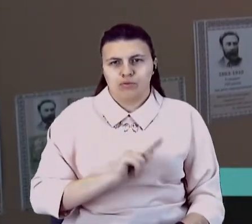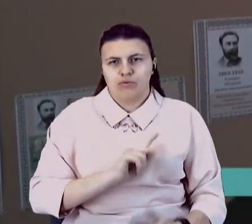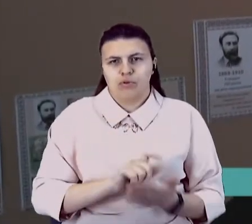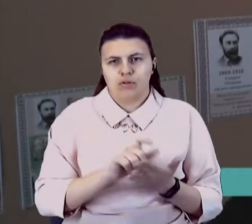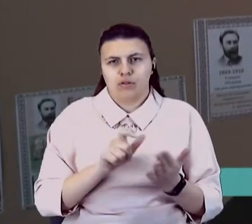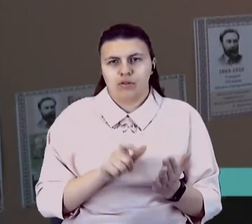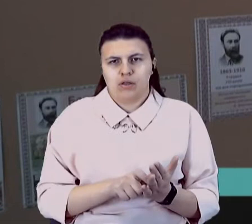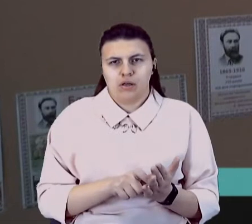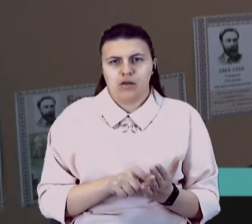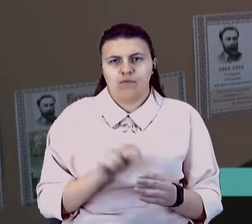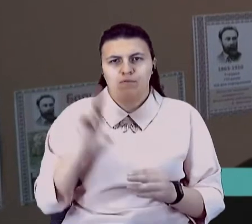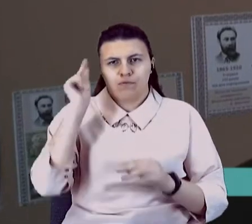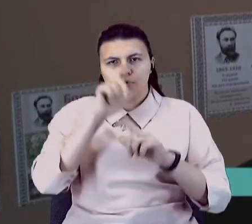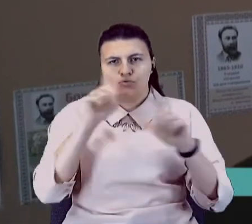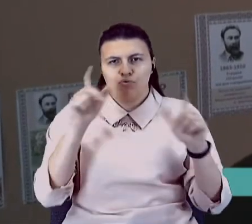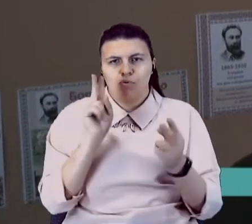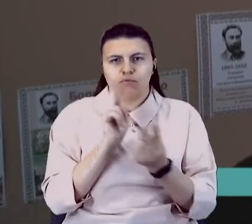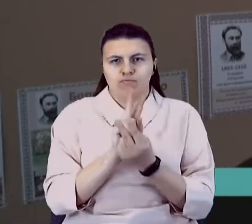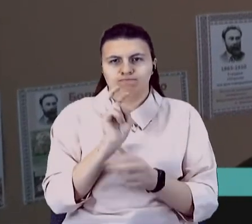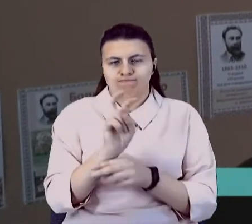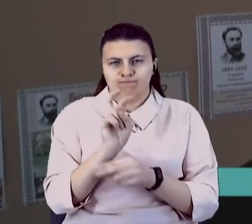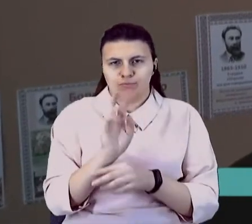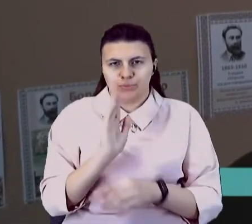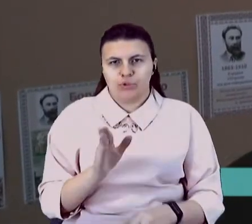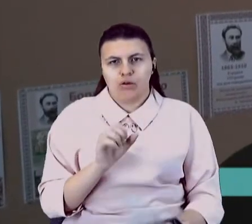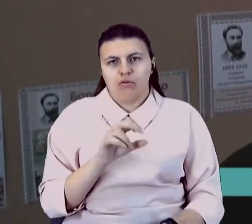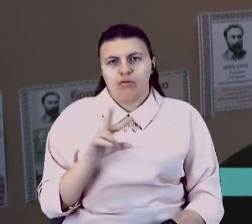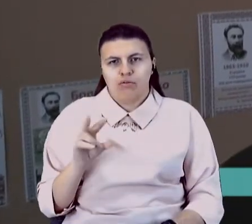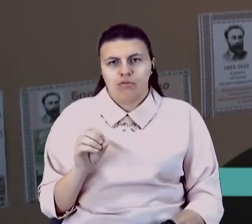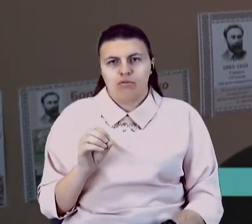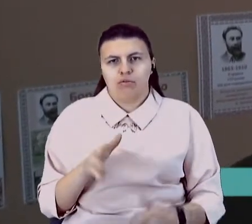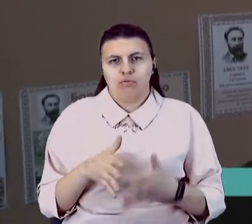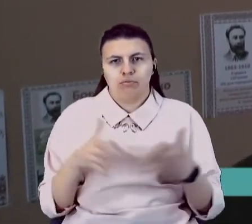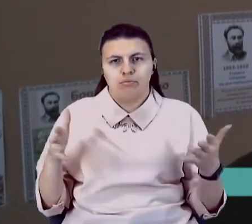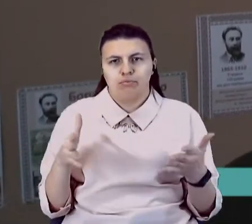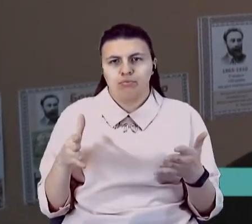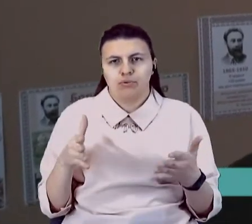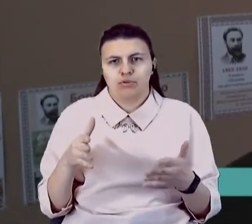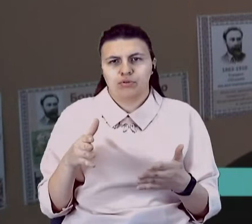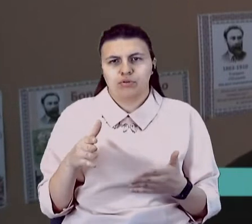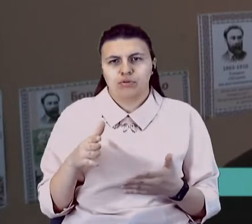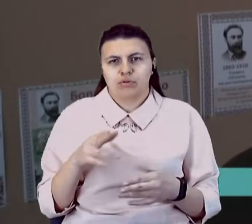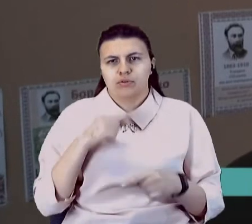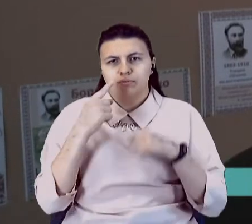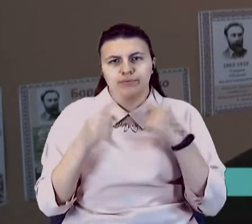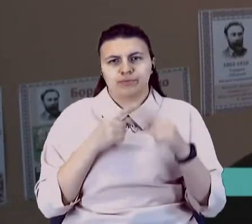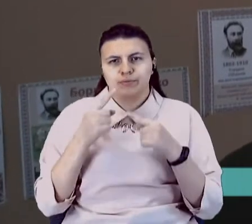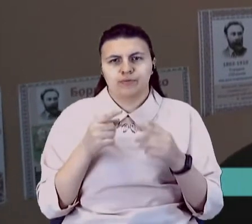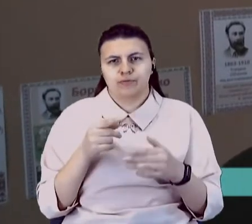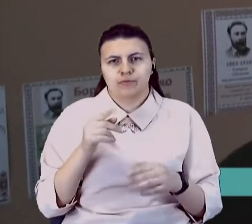очно, але більшість заяв від батьків були за те,